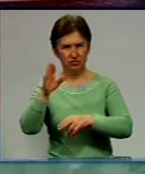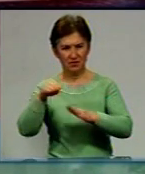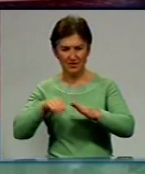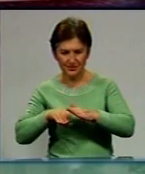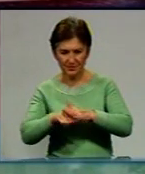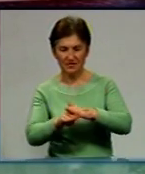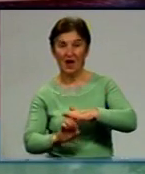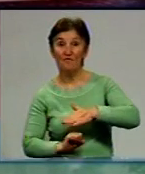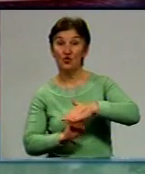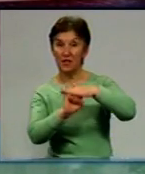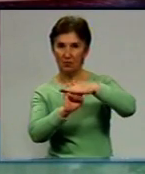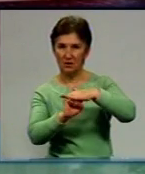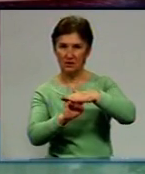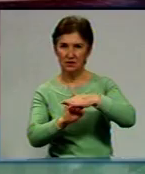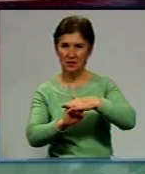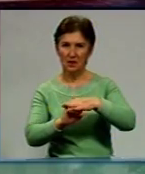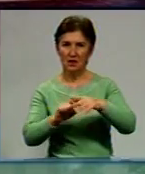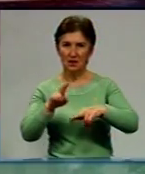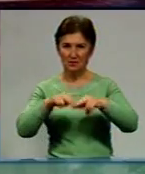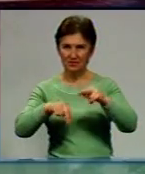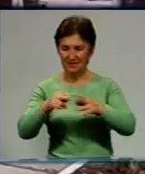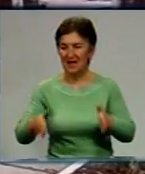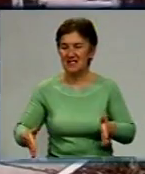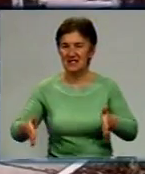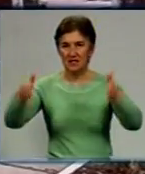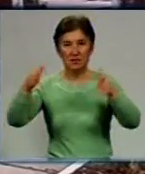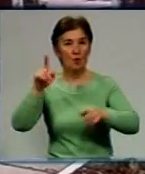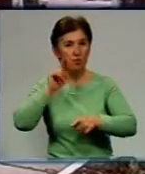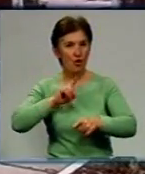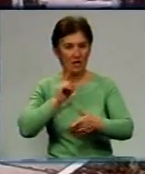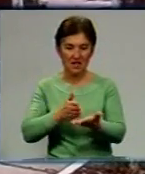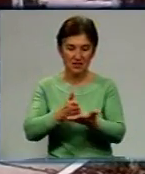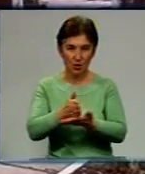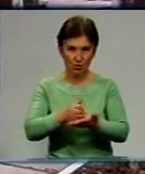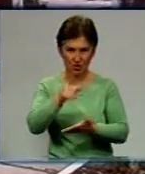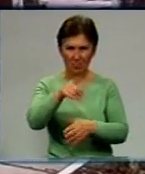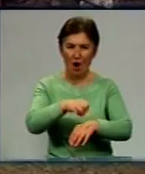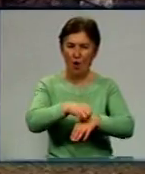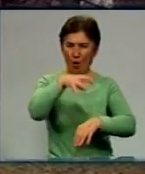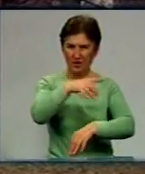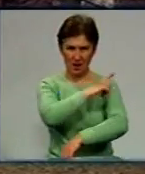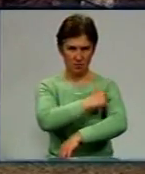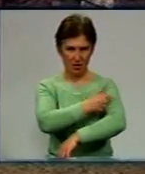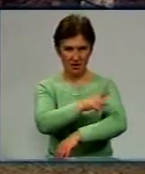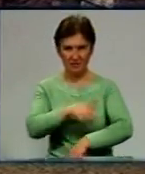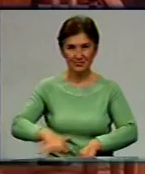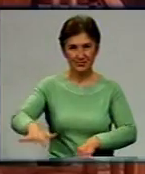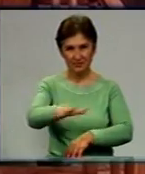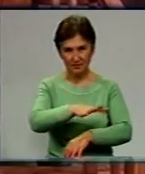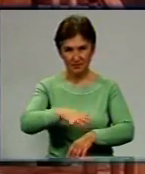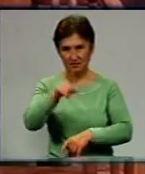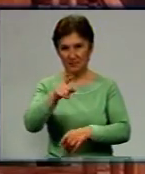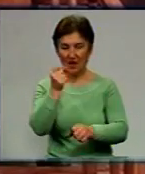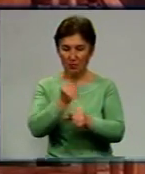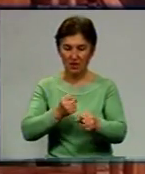фундамент і незабаром прийдуть до зведення стін. Поки ж служби для вірян проводять у новеликій дерев'яній церкві. На території онкодиспансеру вона